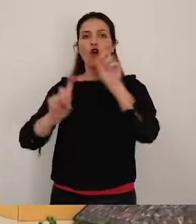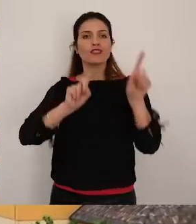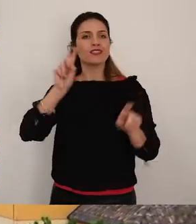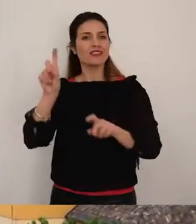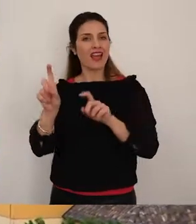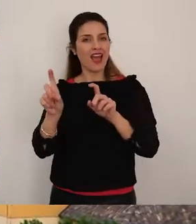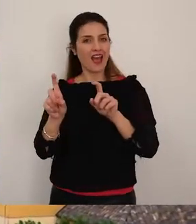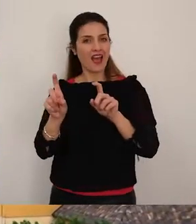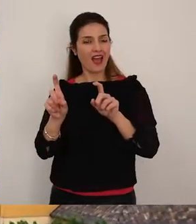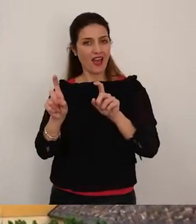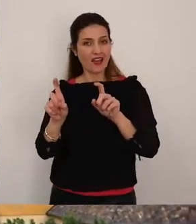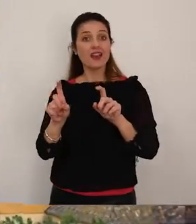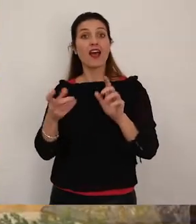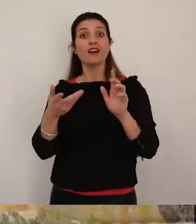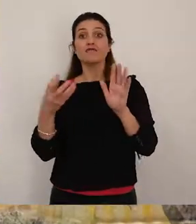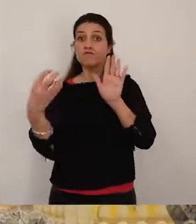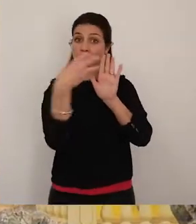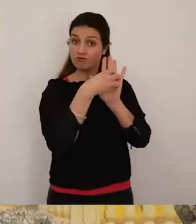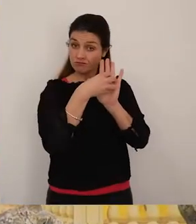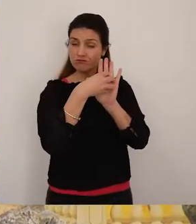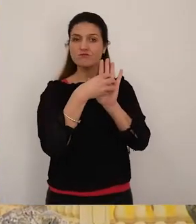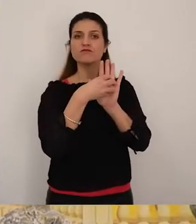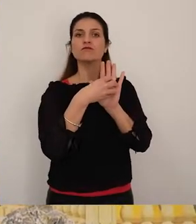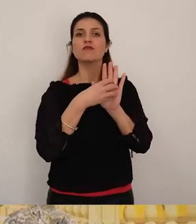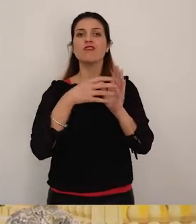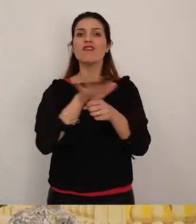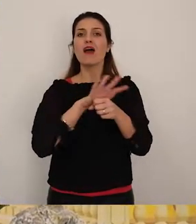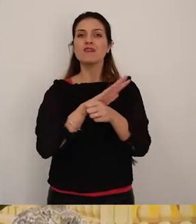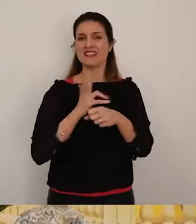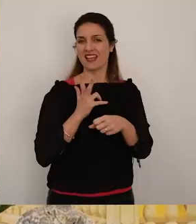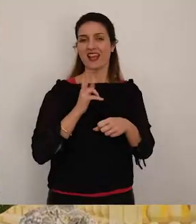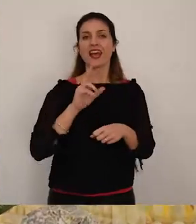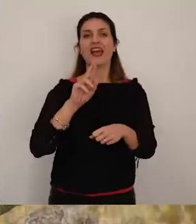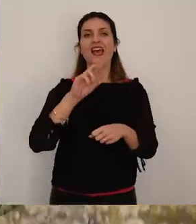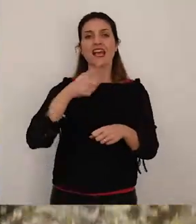settecentesco sul cui troneggia lo stemma nobiliare della famiglia Granafei